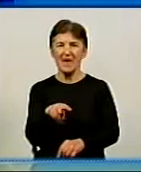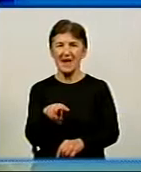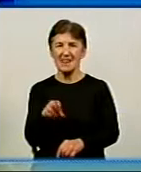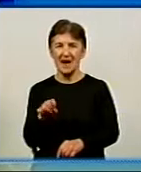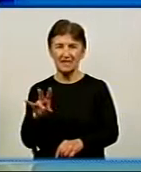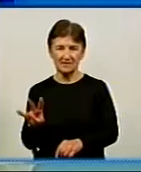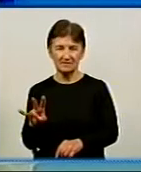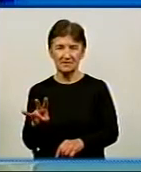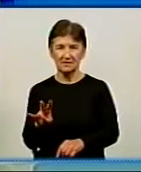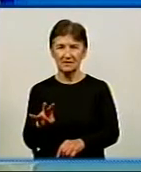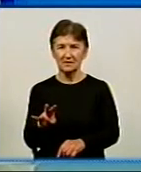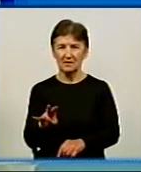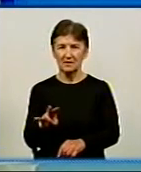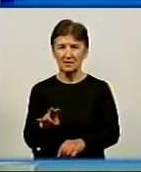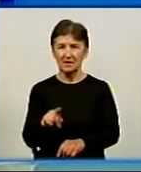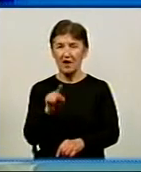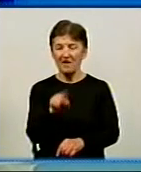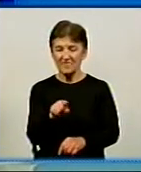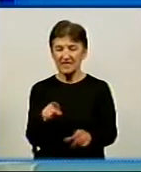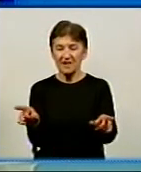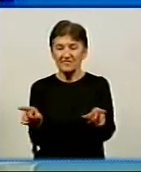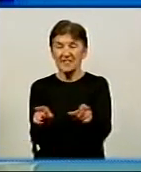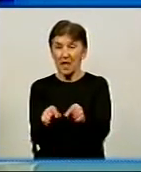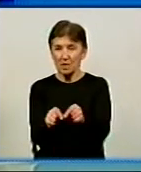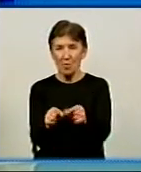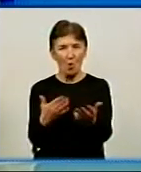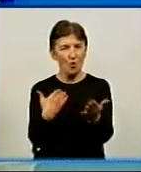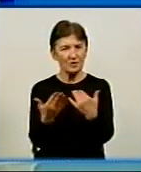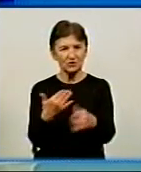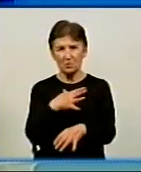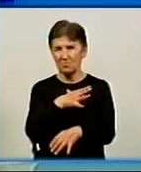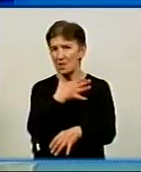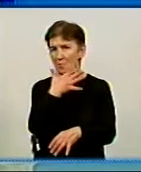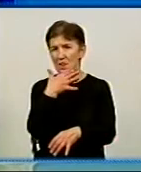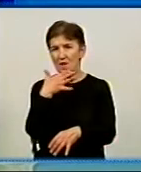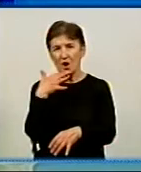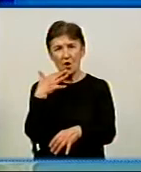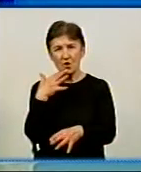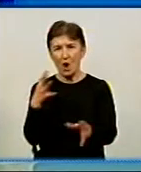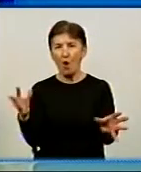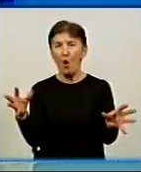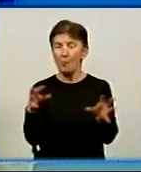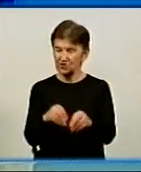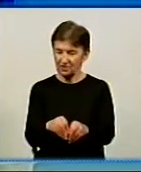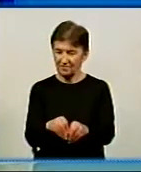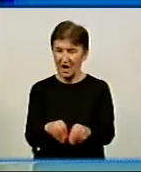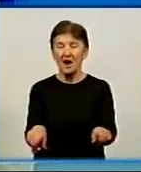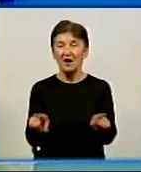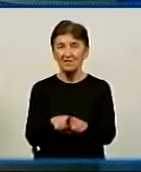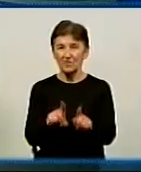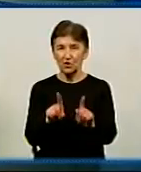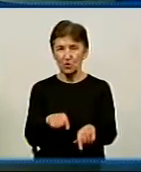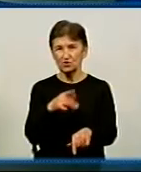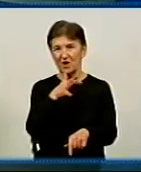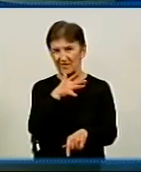проводилась все. І в цих взаємодії у нас було багато общого в роботі з людьми, але в те же время, як